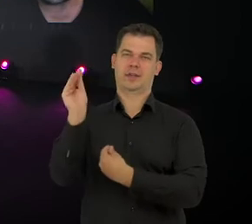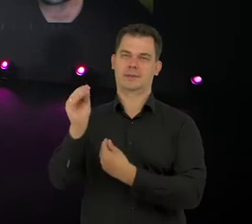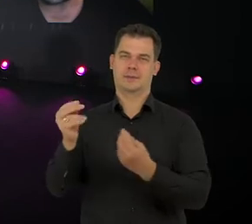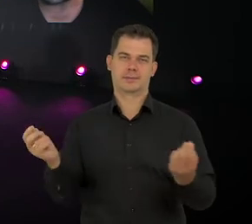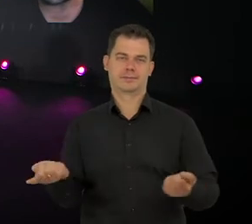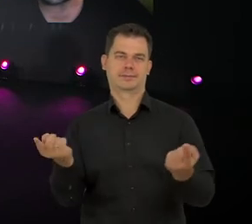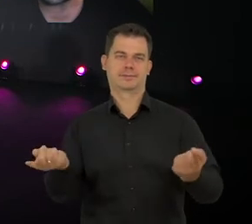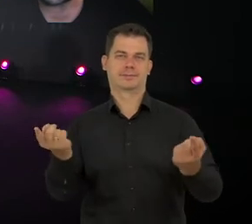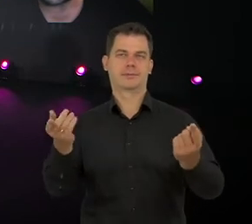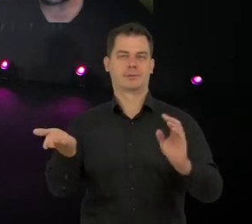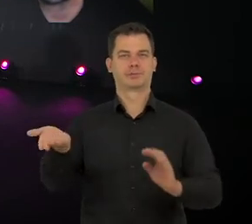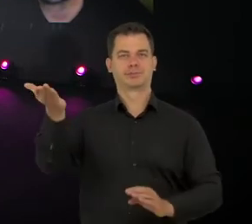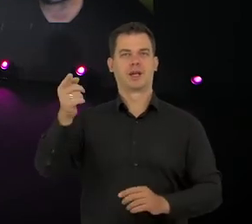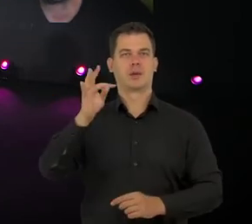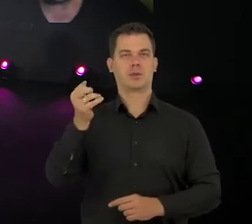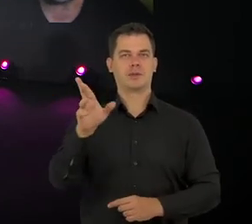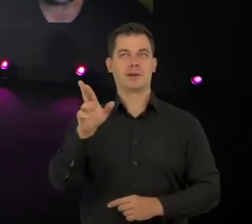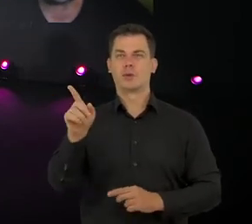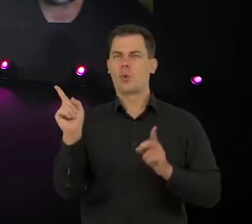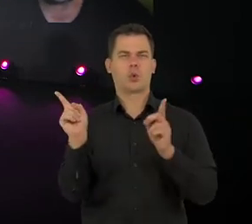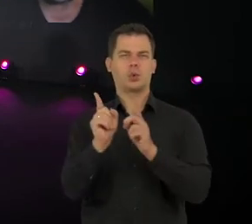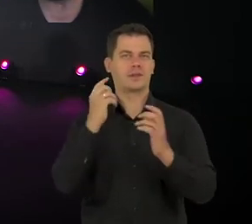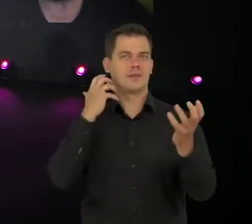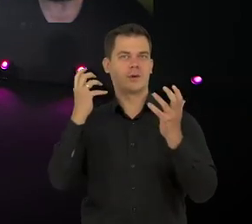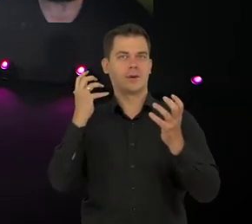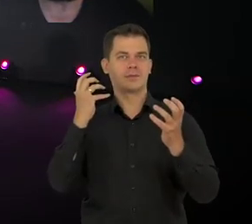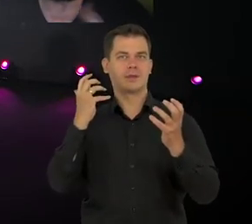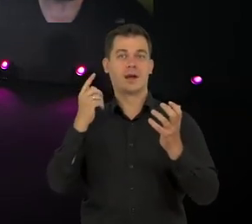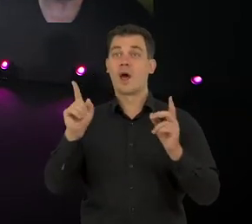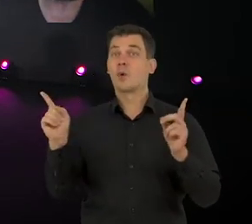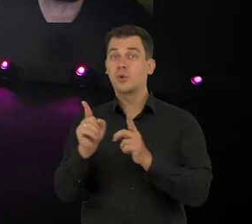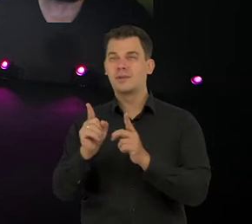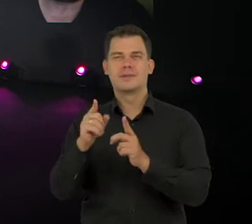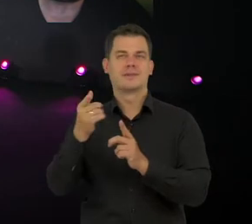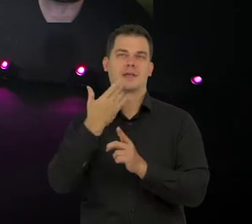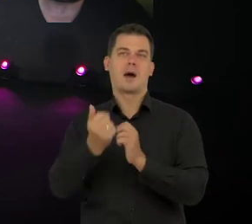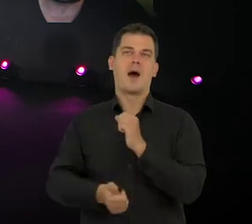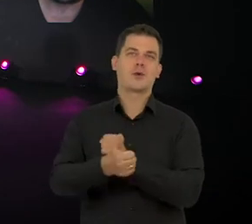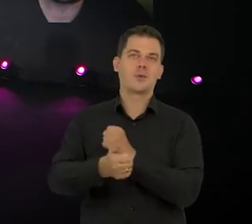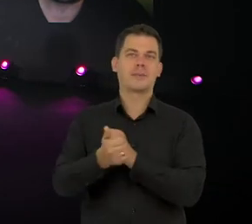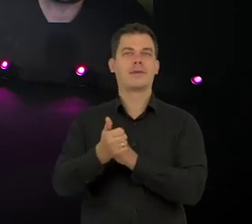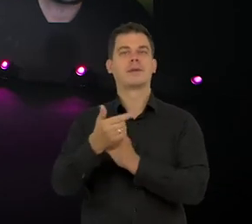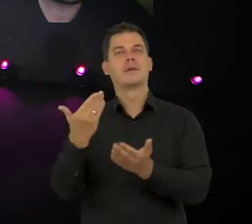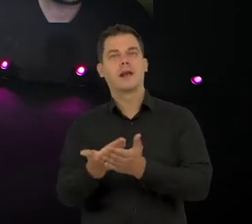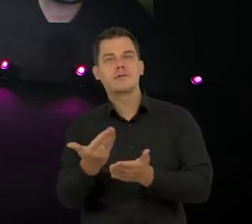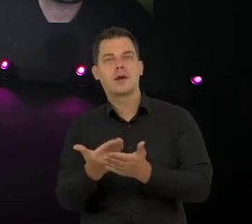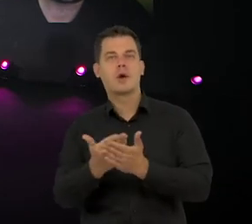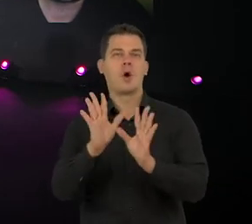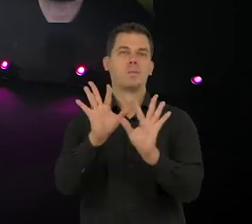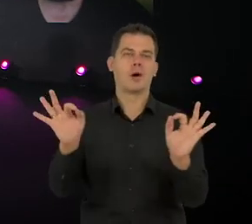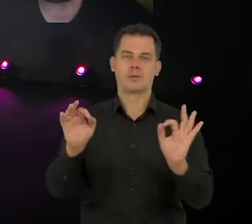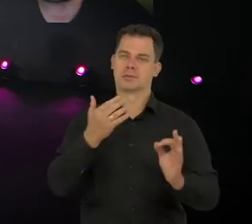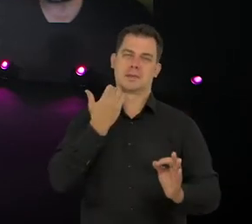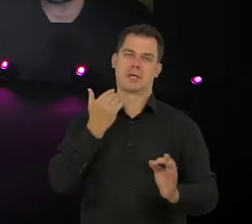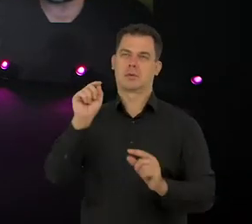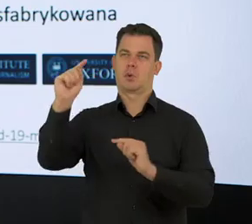króluje. Dlatego, że są to krótkie informacje i w krótkich informacjach zwykle nie podaje się argumentacji. Oczywiście. Nie tylko to są